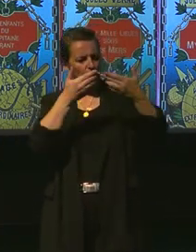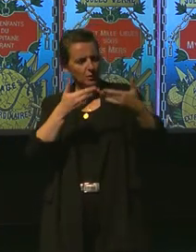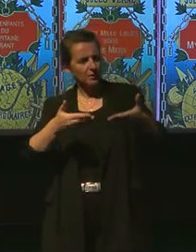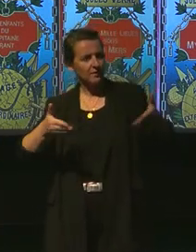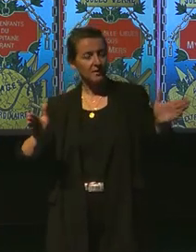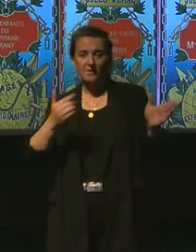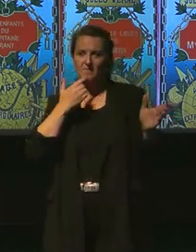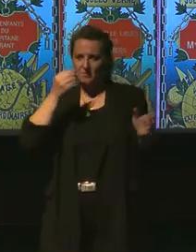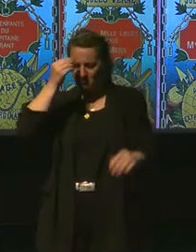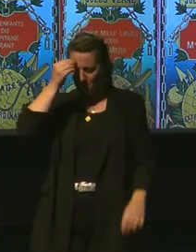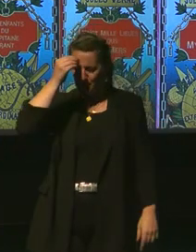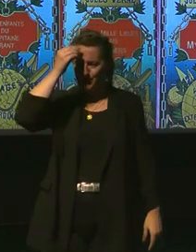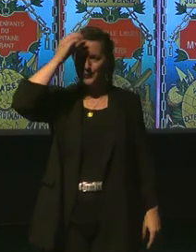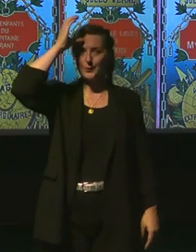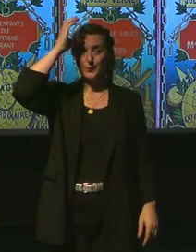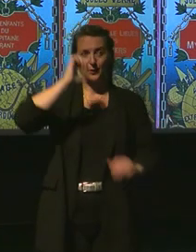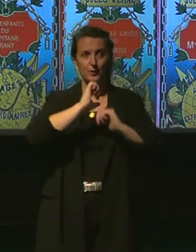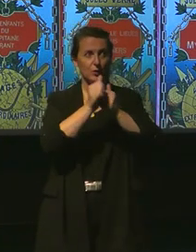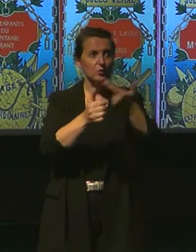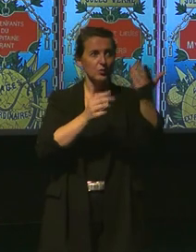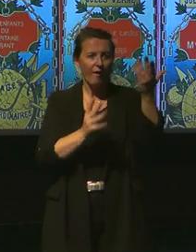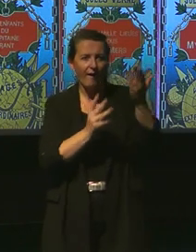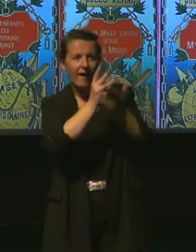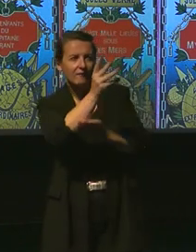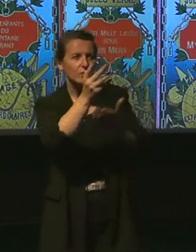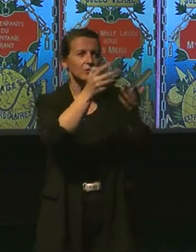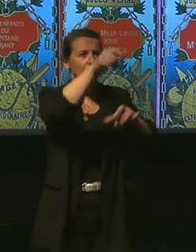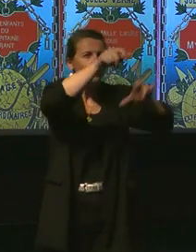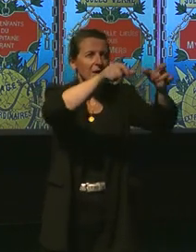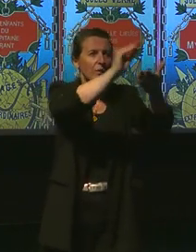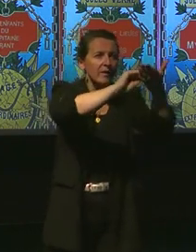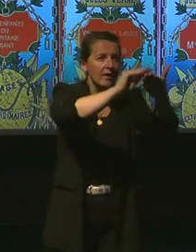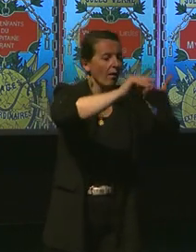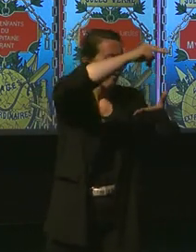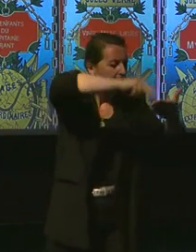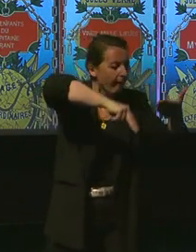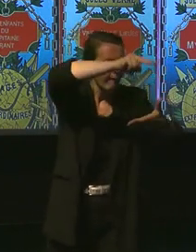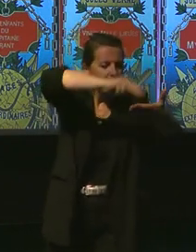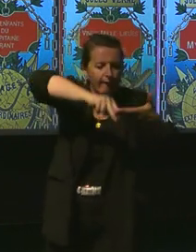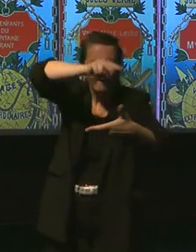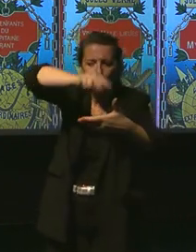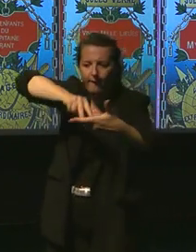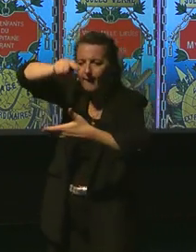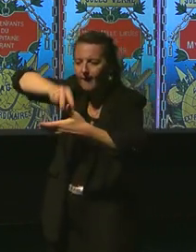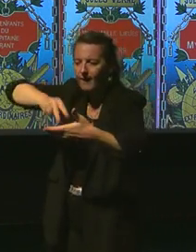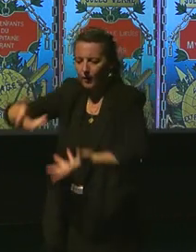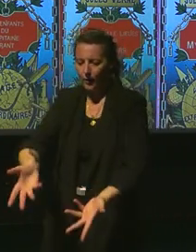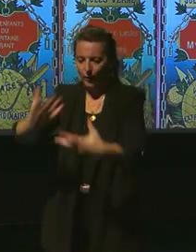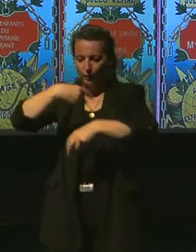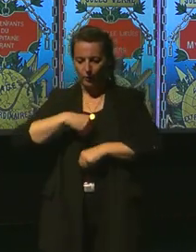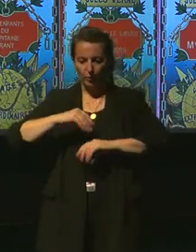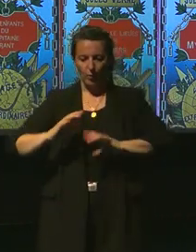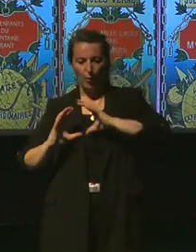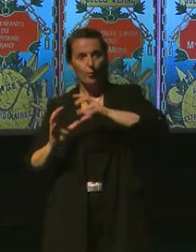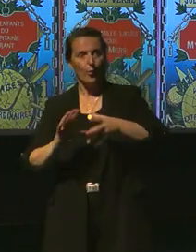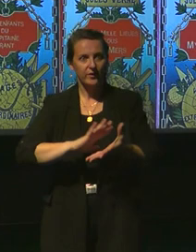il avait une connaissance, à travers les récits des aventures des uns et des autres, il avait une connaissance de l'évolution du monde et de la découverte du monde.